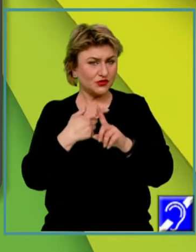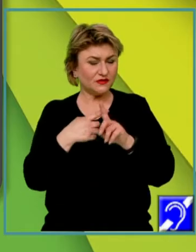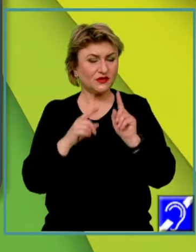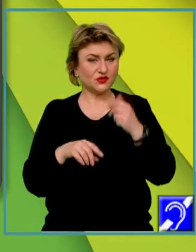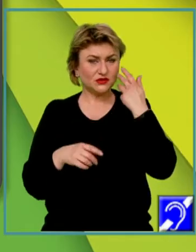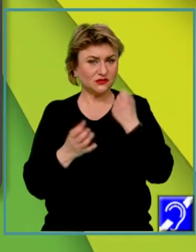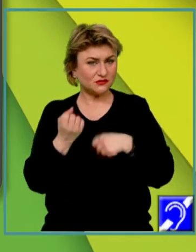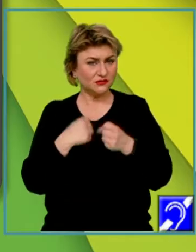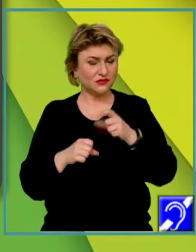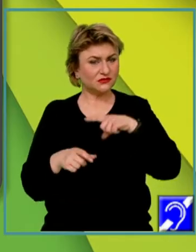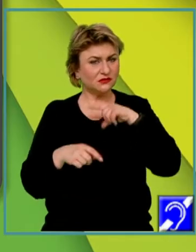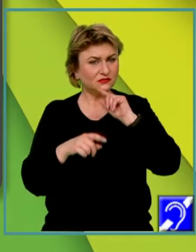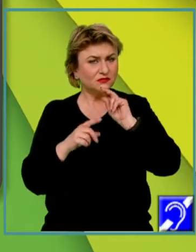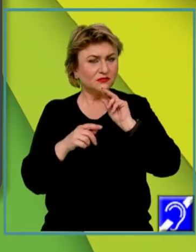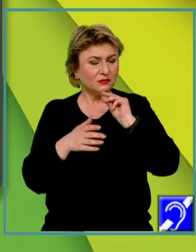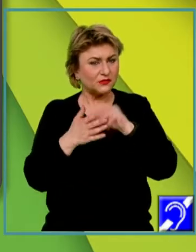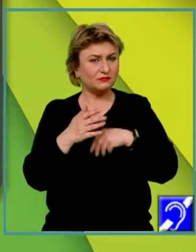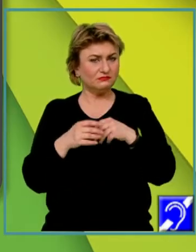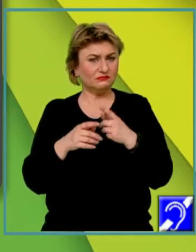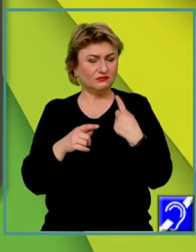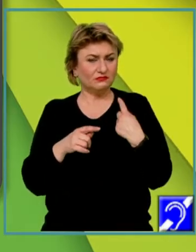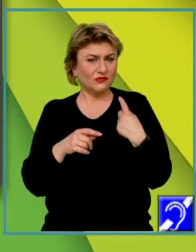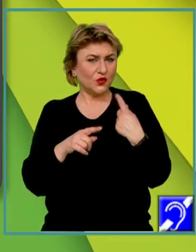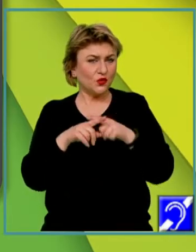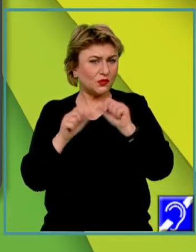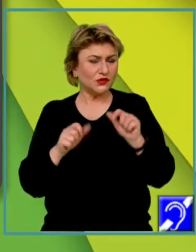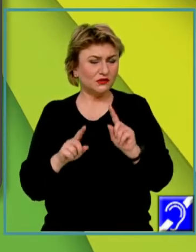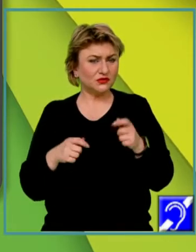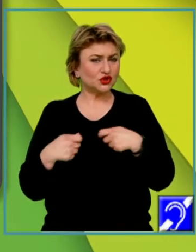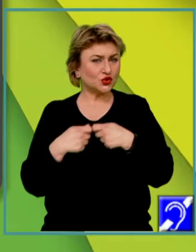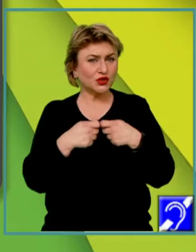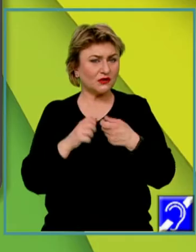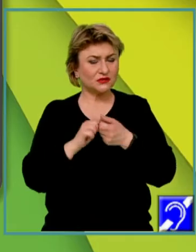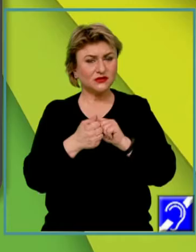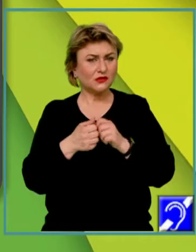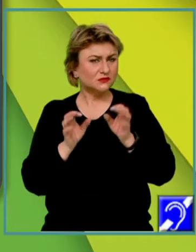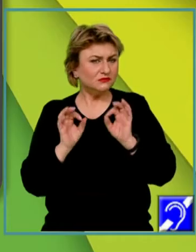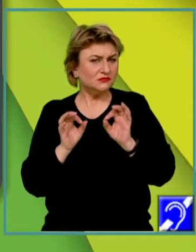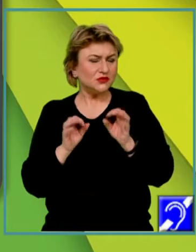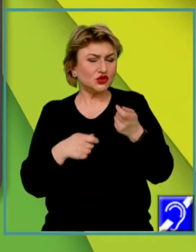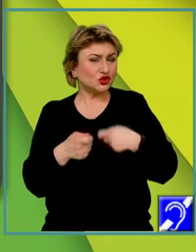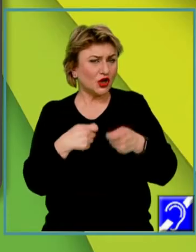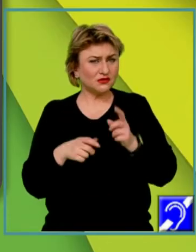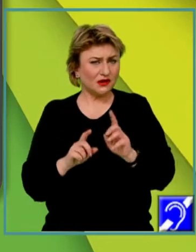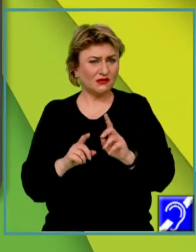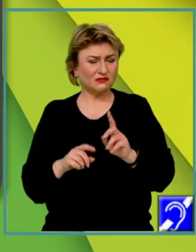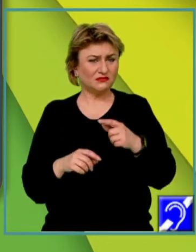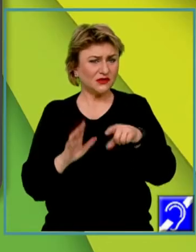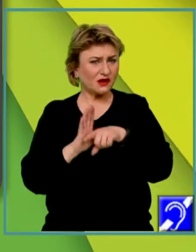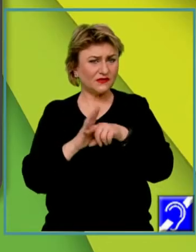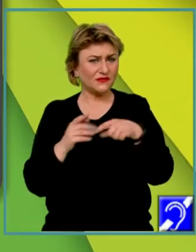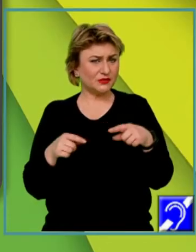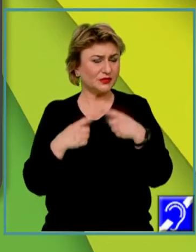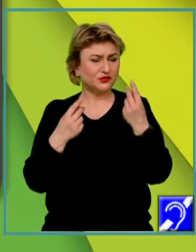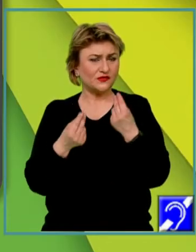comportamentul este în acord cu modelele oferite de societate sau despre socializarea negativă atunci când există conflict între